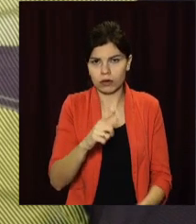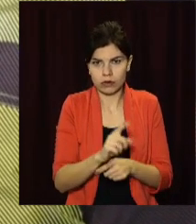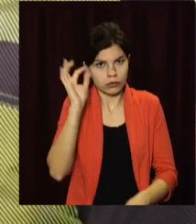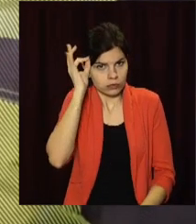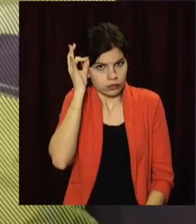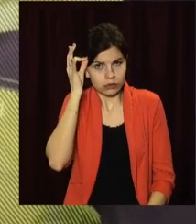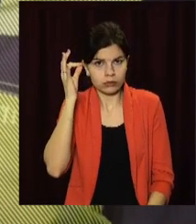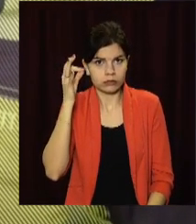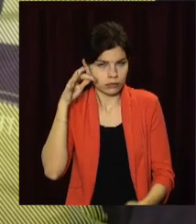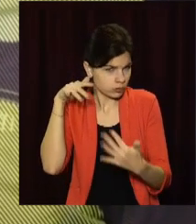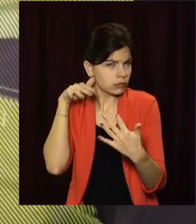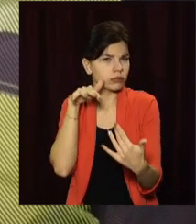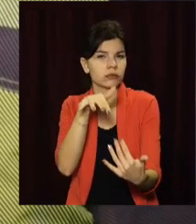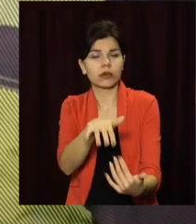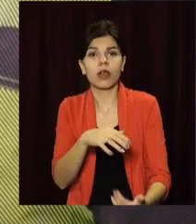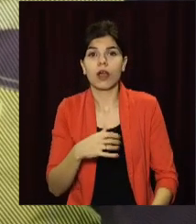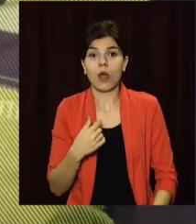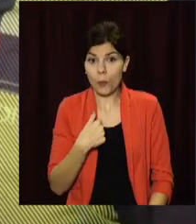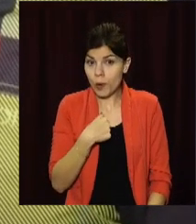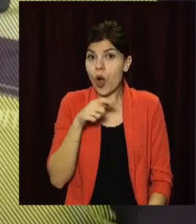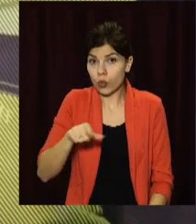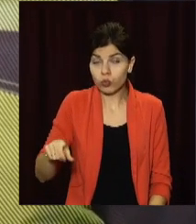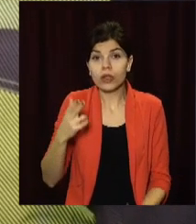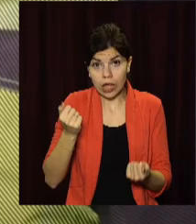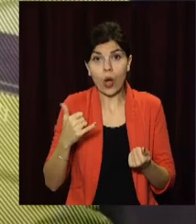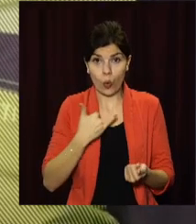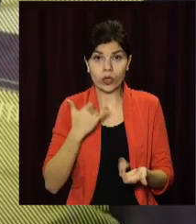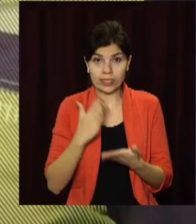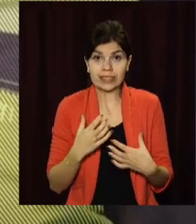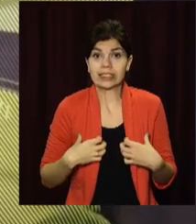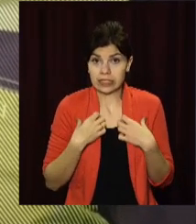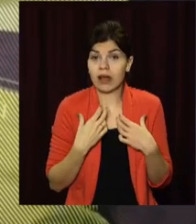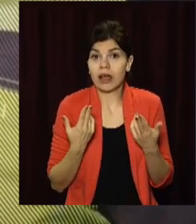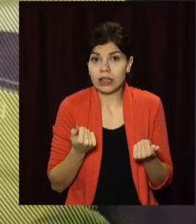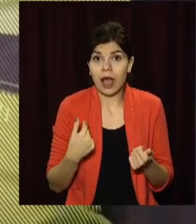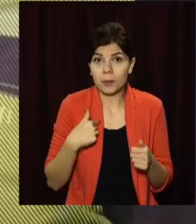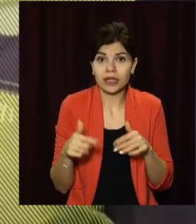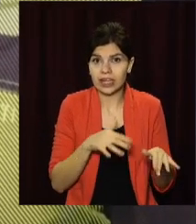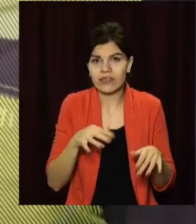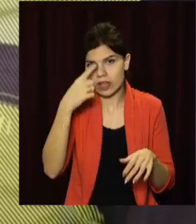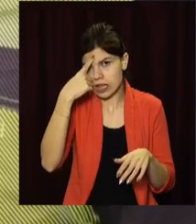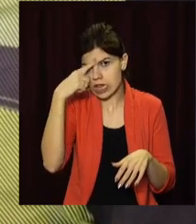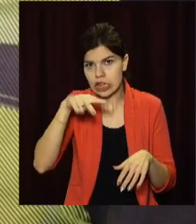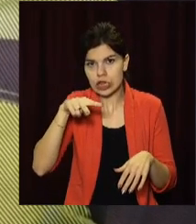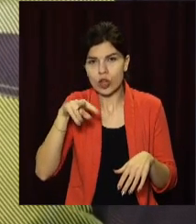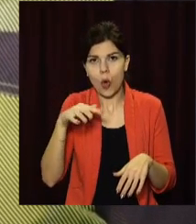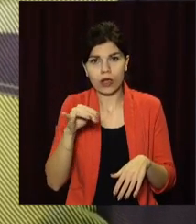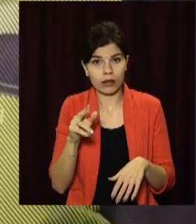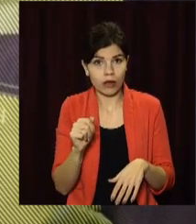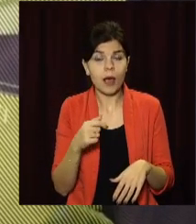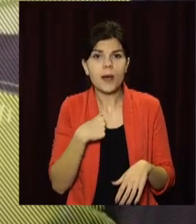скажу. Тобто ми люди, в нас є страх. Да, ми діємо логічно, діємо